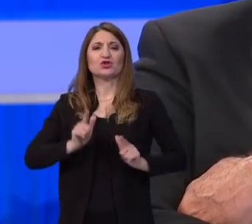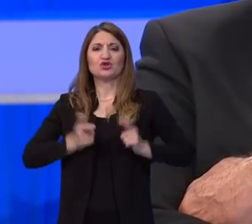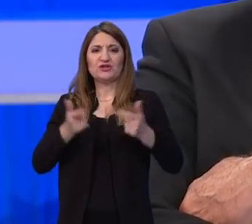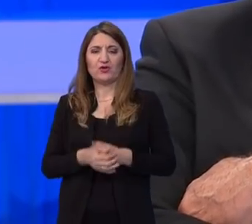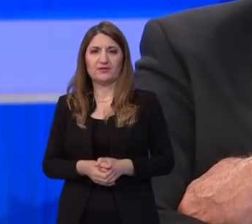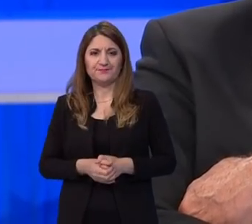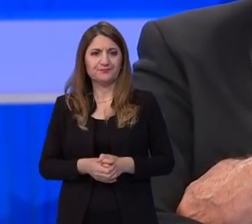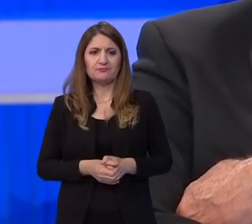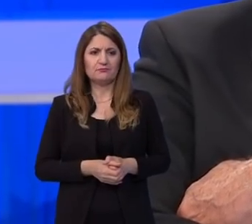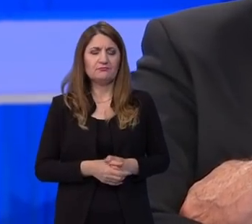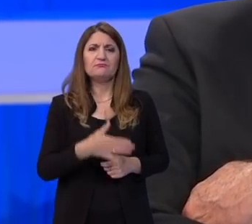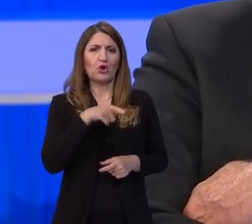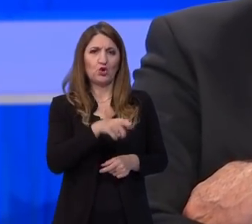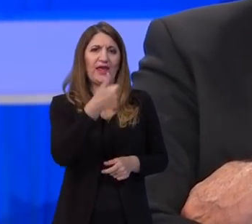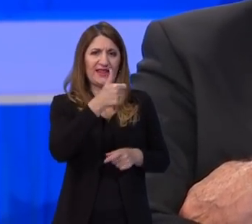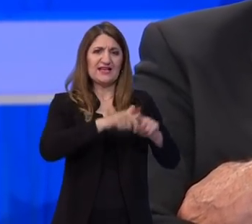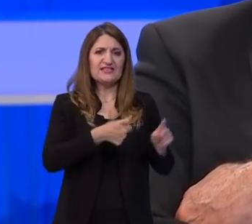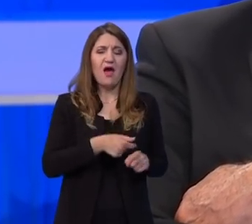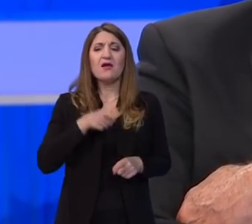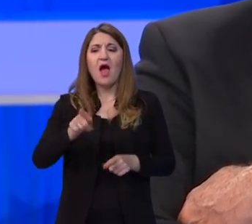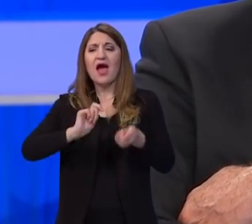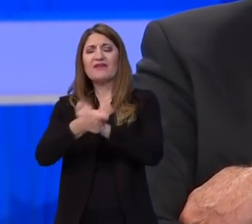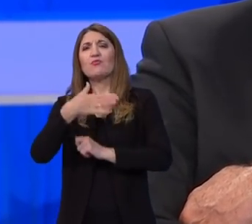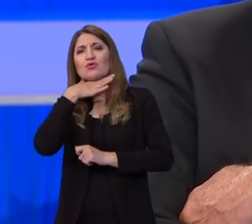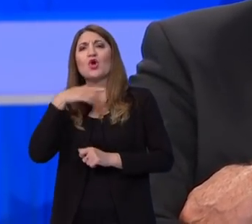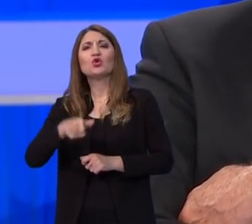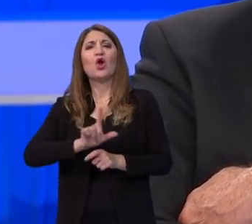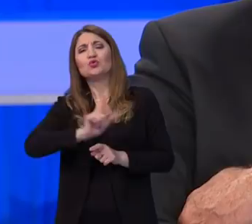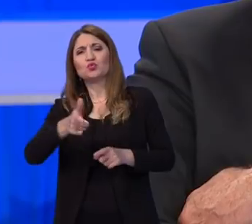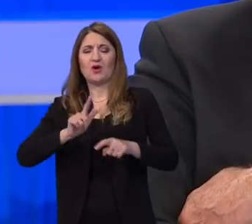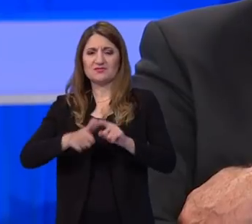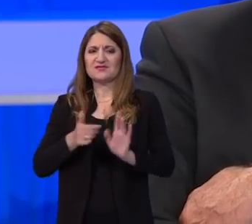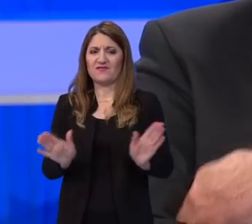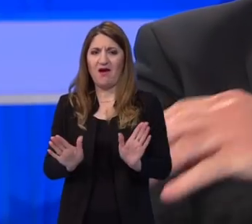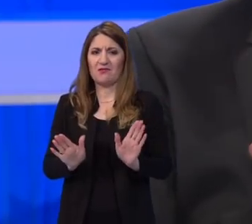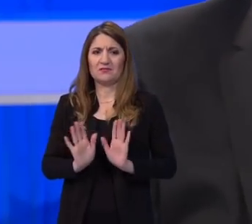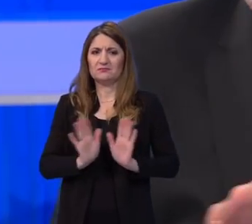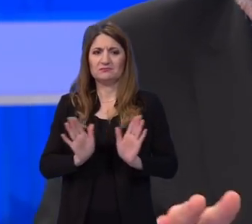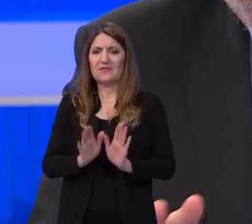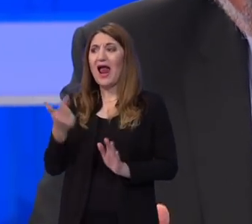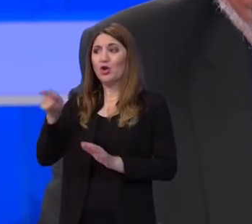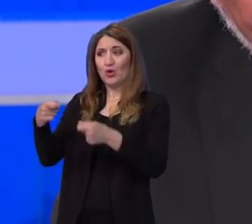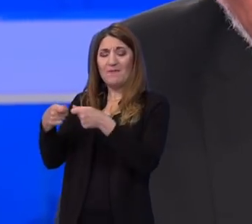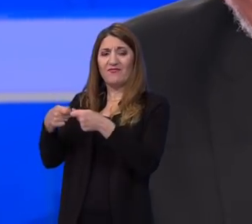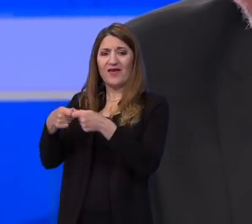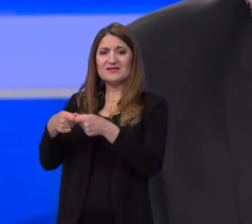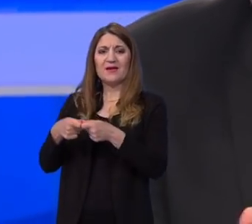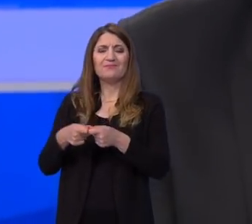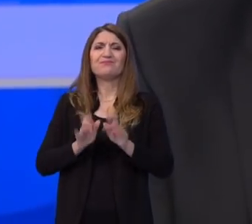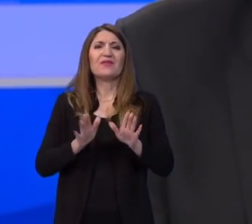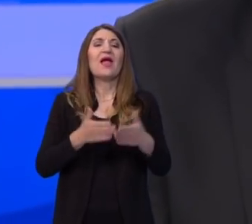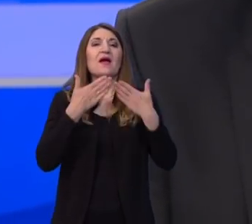život je jedna stvar, reforma obrazovanja je druga stvar. Dakle, opet ću ponoviti da jednako tako, zahvaljujući